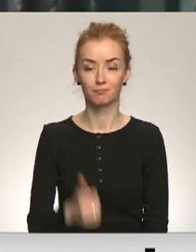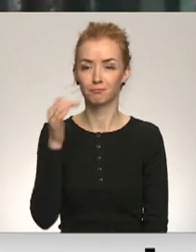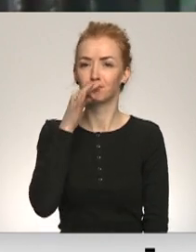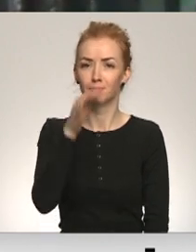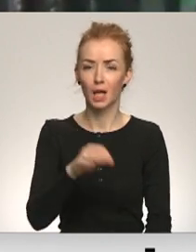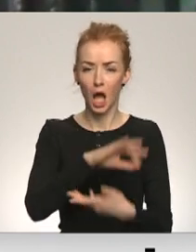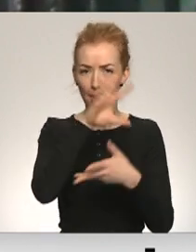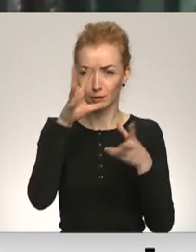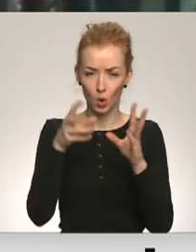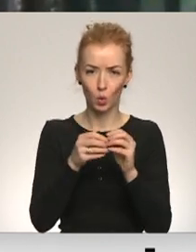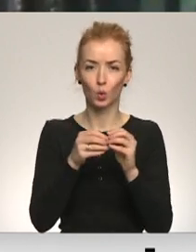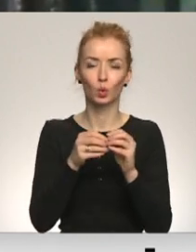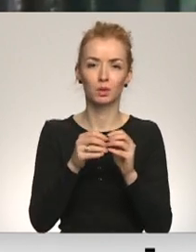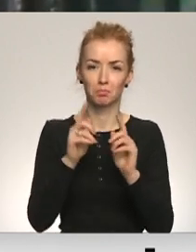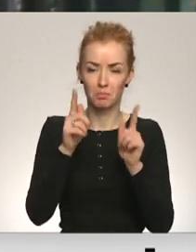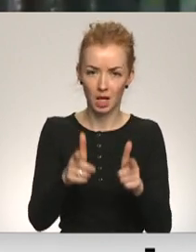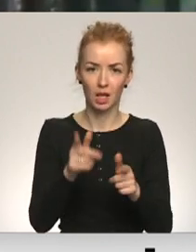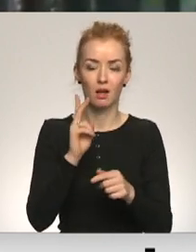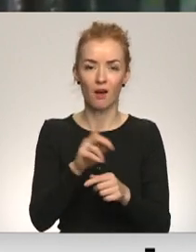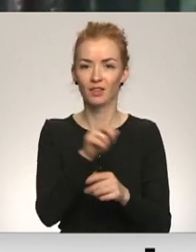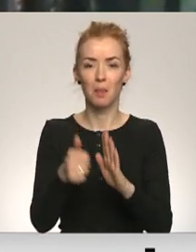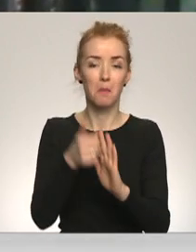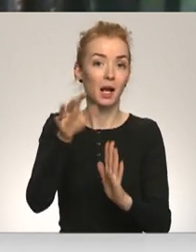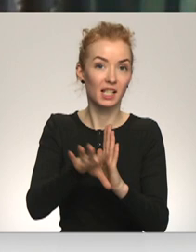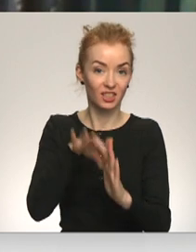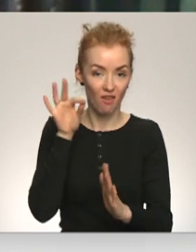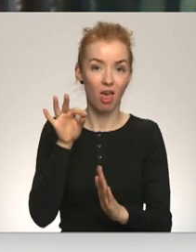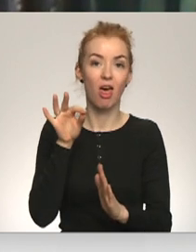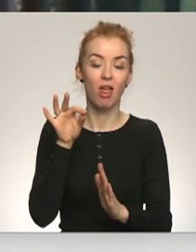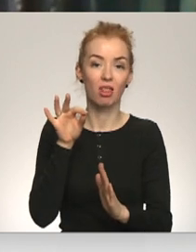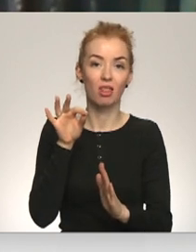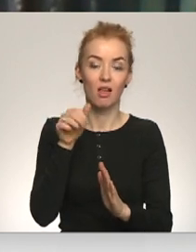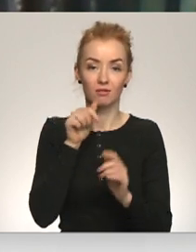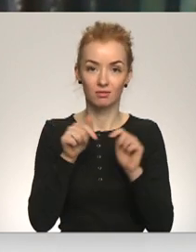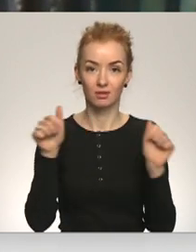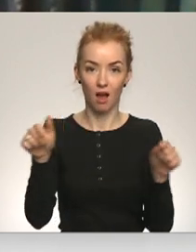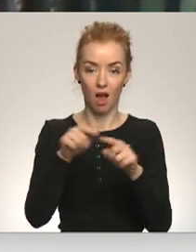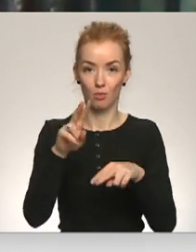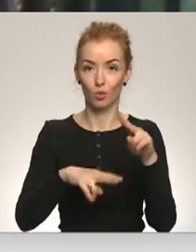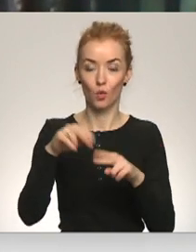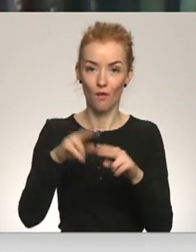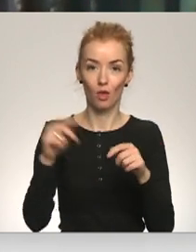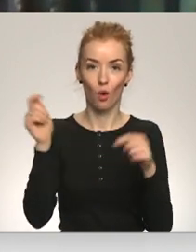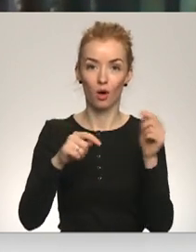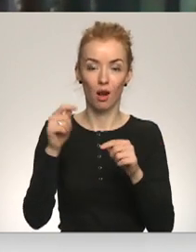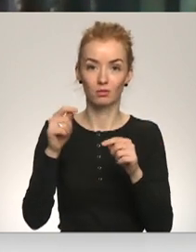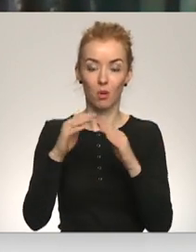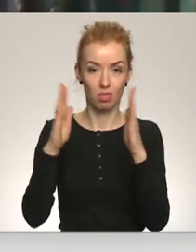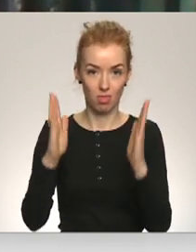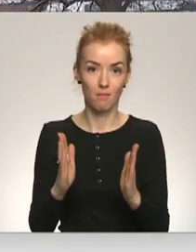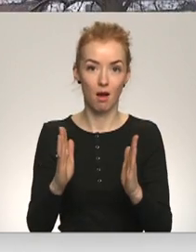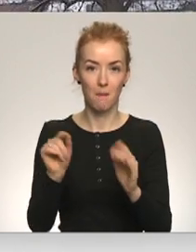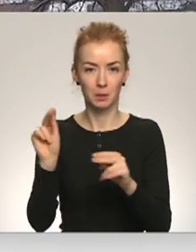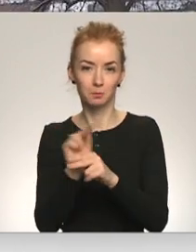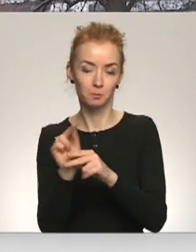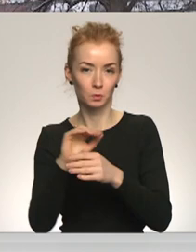vairāk mums noslēdzās par to, ka vislabākā izvēlšanī situācijā būt koncertzāles būvēta kongresu namā to pārbūvējot.